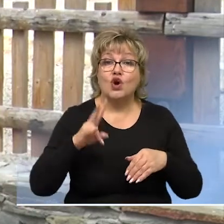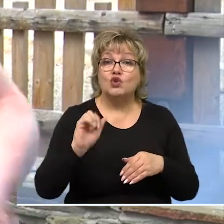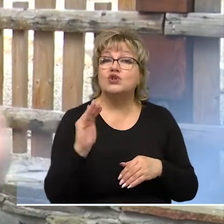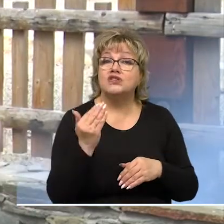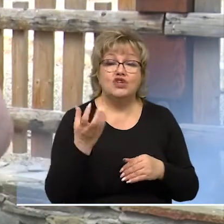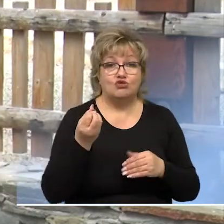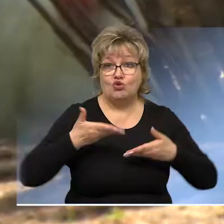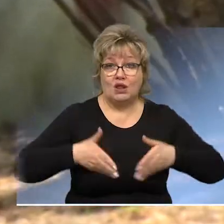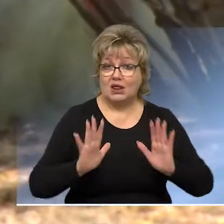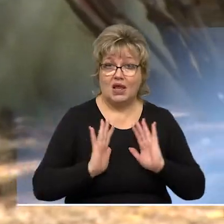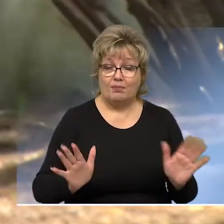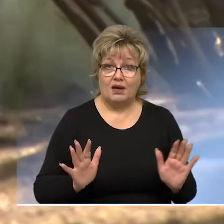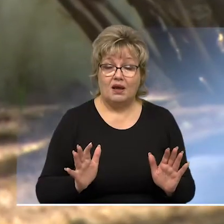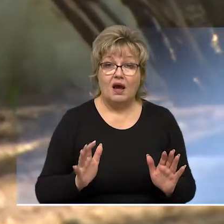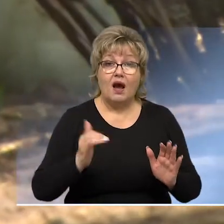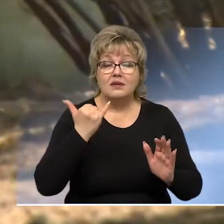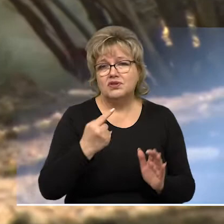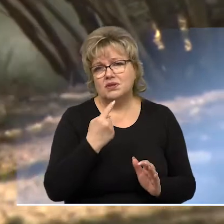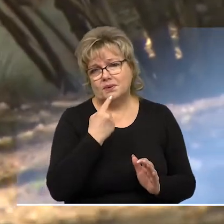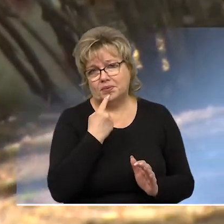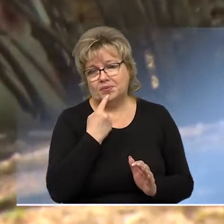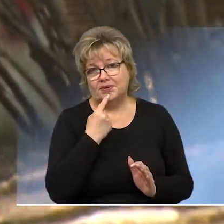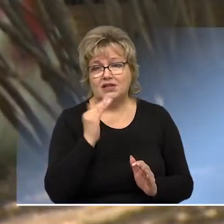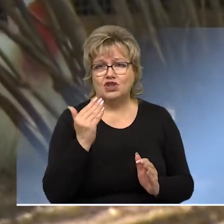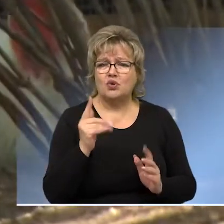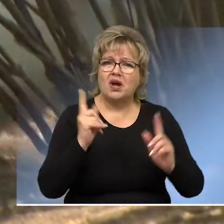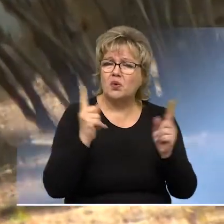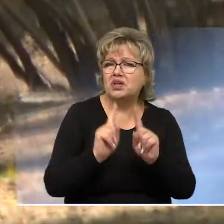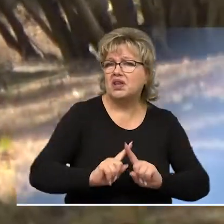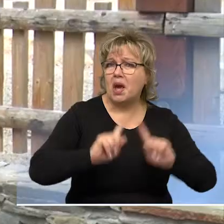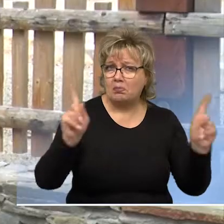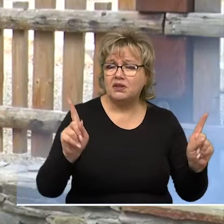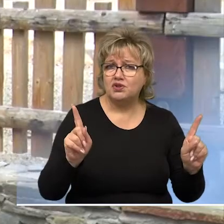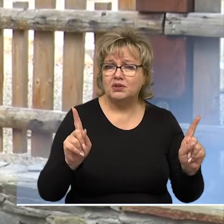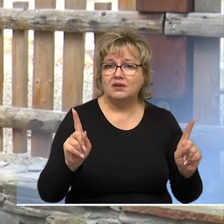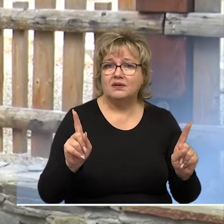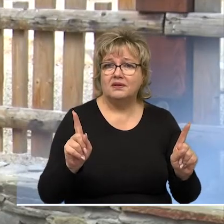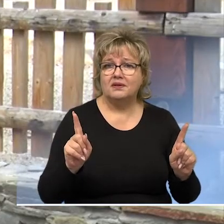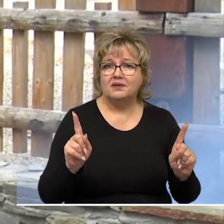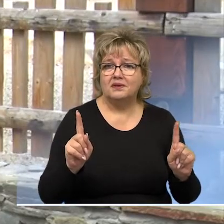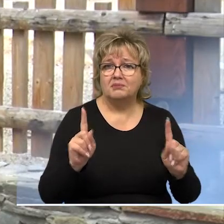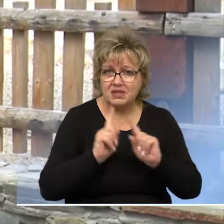коллекции, но детёныши ещё ни разу не появлялись. Закралось подозрение, что детёныш какой-то необычный.